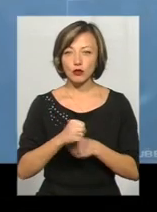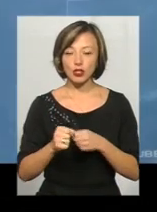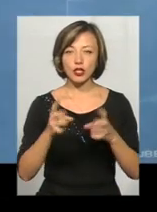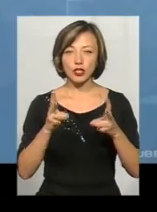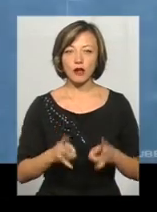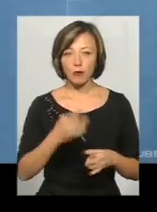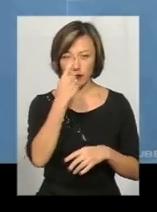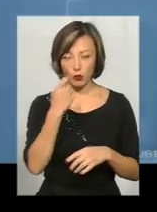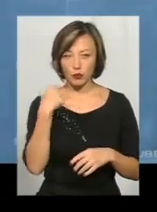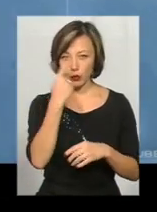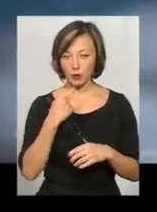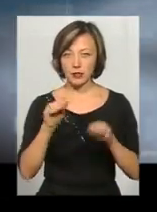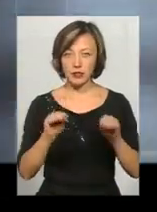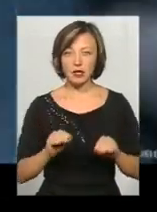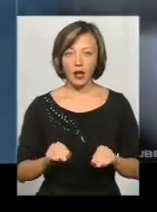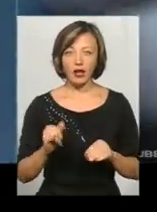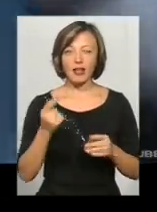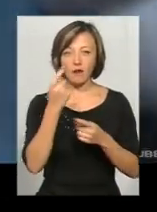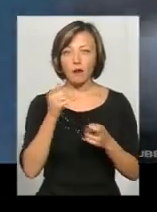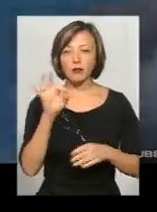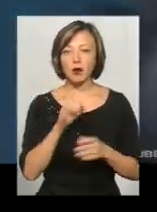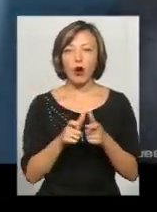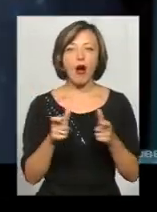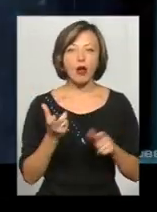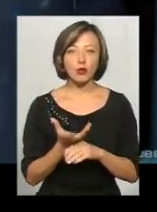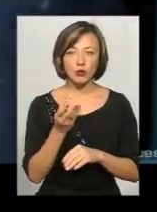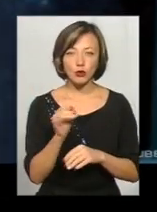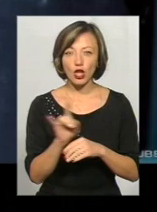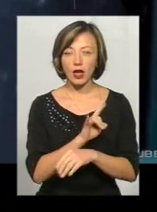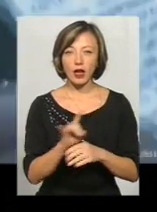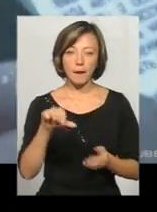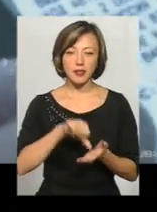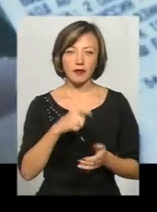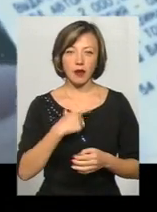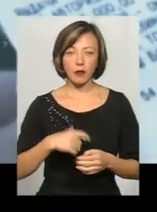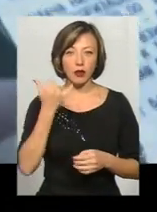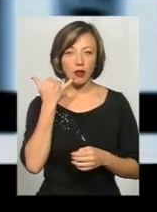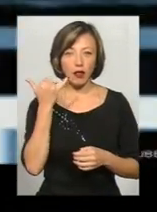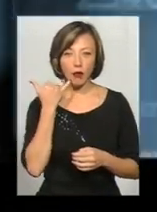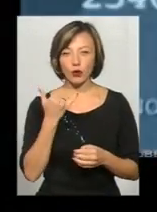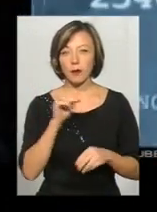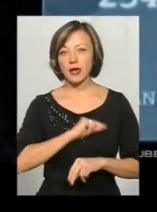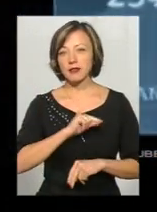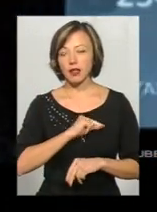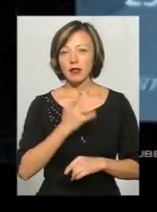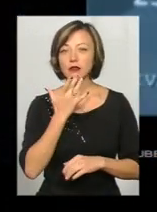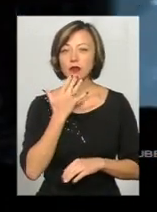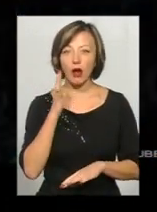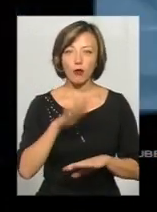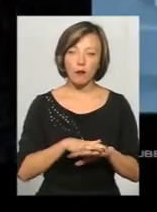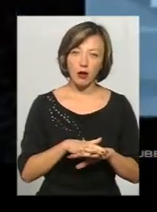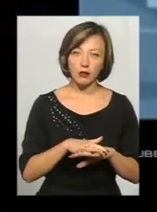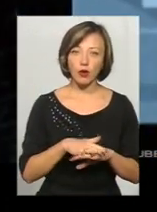повідомити особисті дані та інформацію про платіжну картку, шахраї представляються по телефону співробітникам Національного